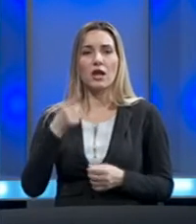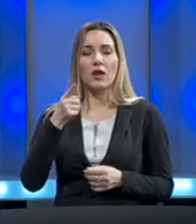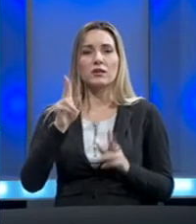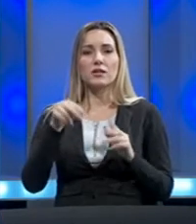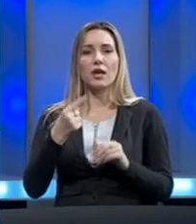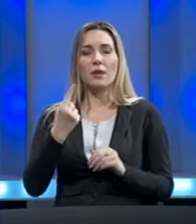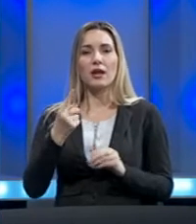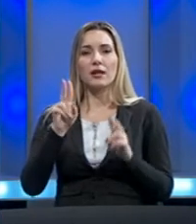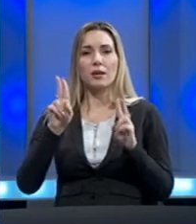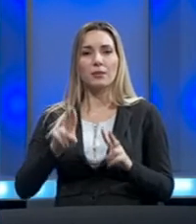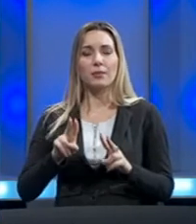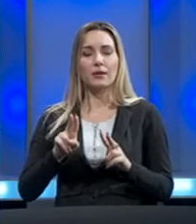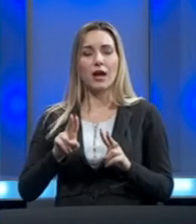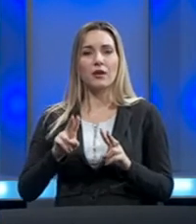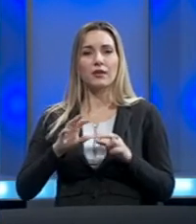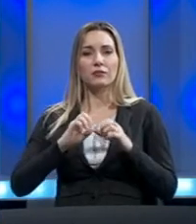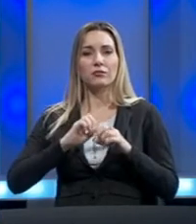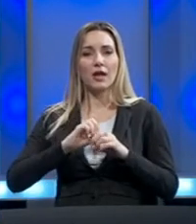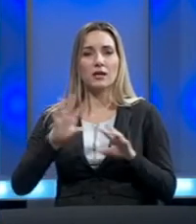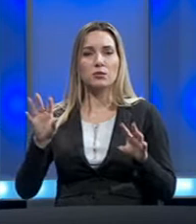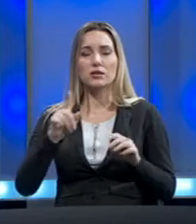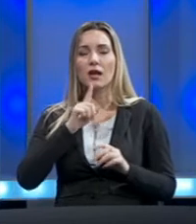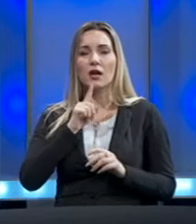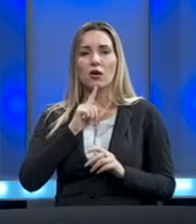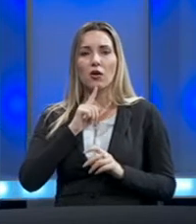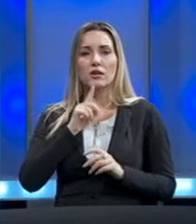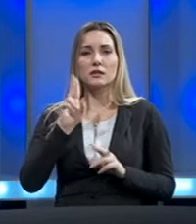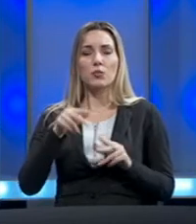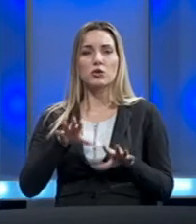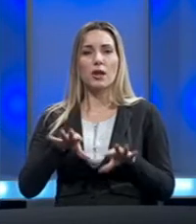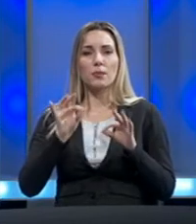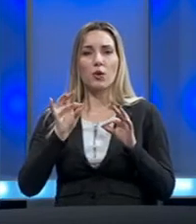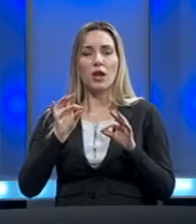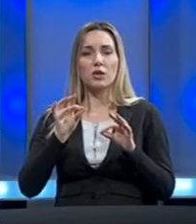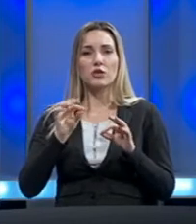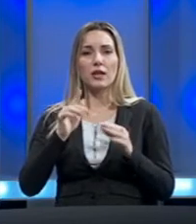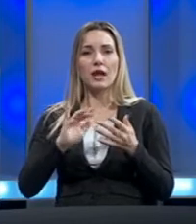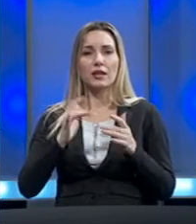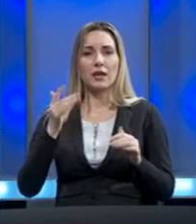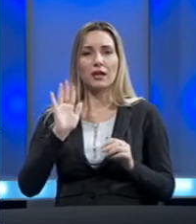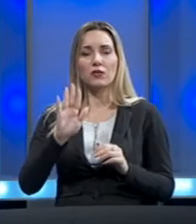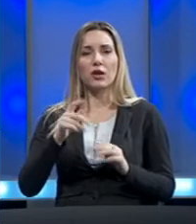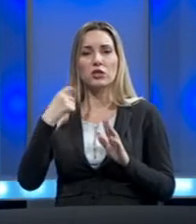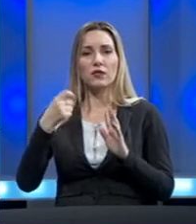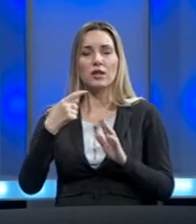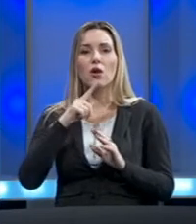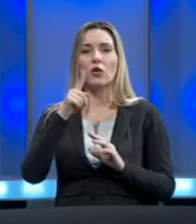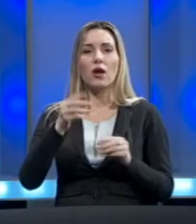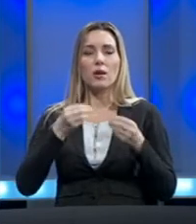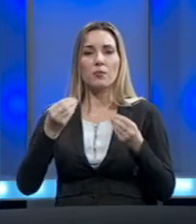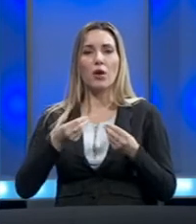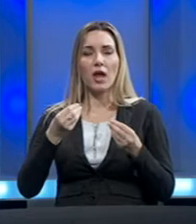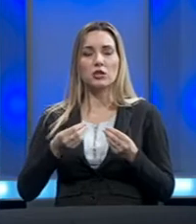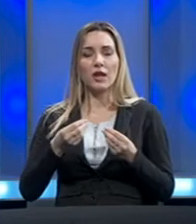imali jedan pravi pravcati ekspoze u stvari koji se može pronaći na internetu i vaš video u kojim pojašnjavate.